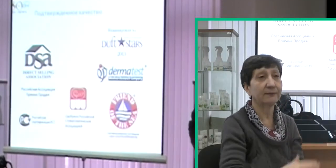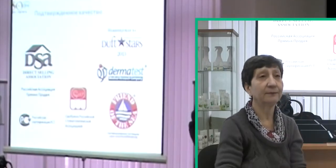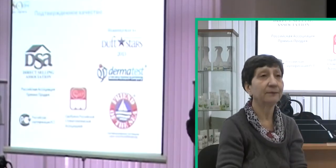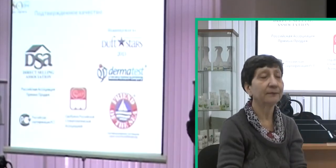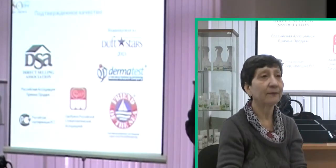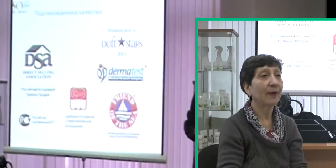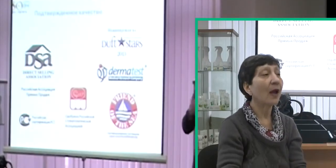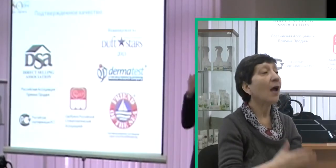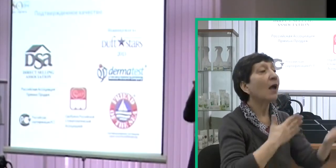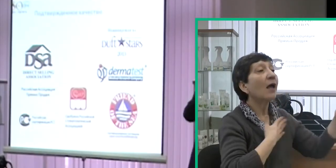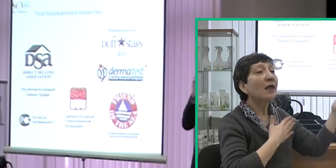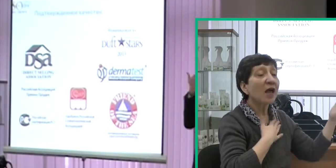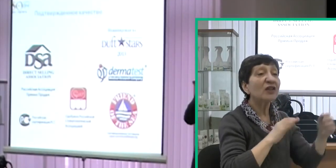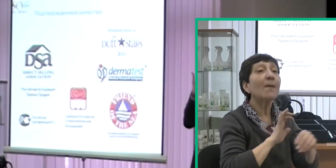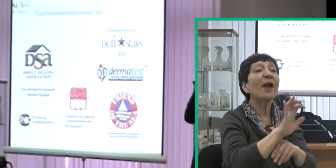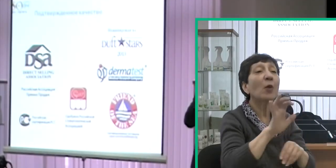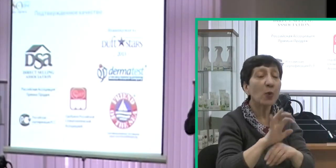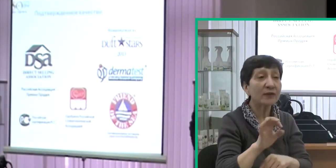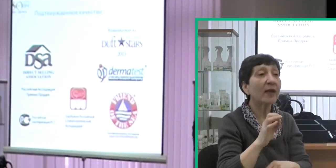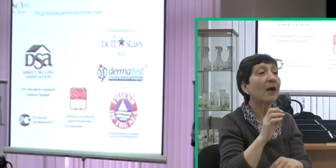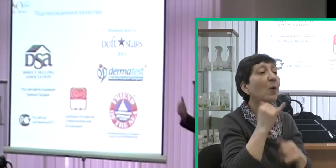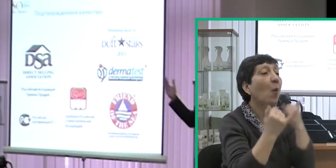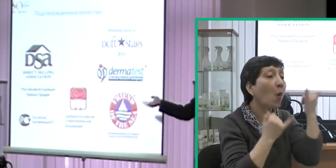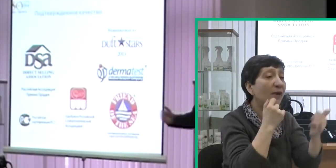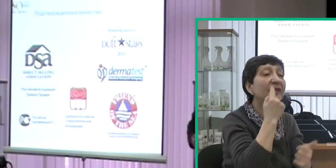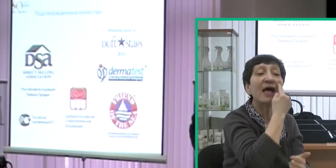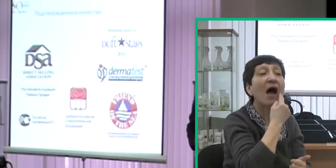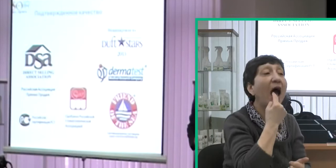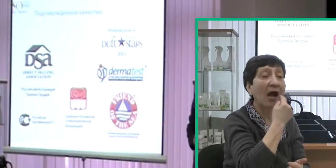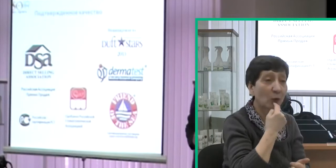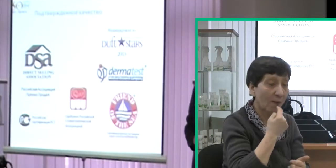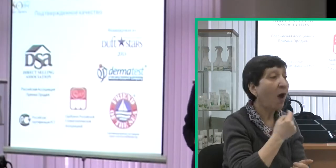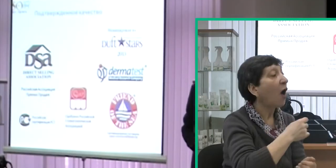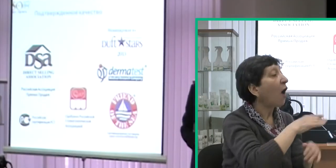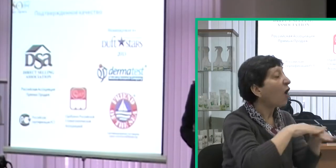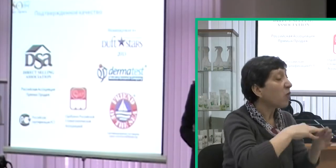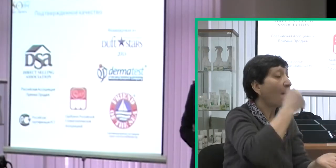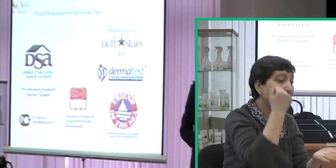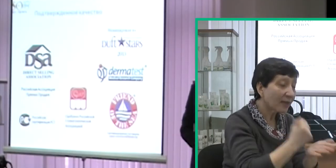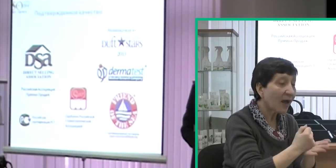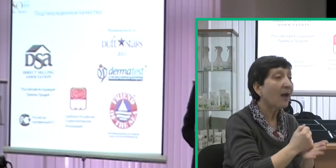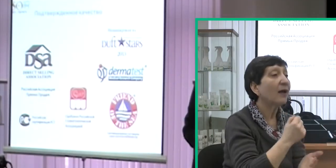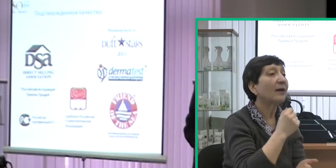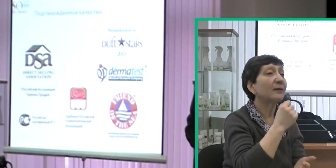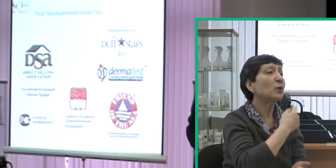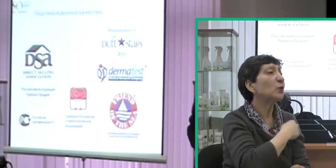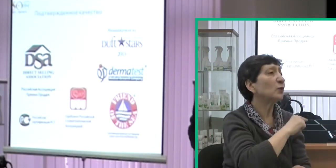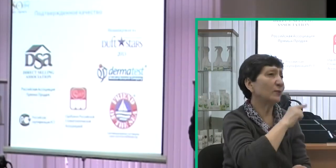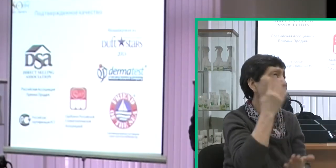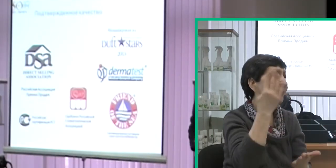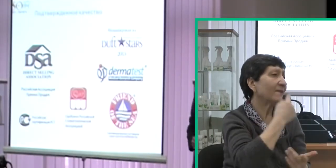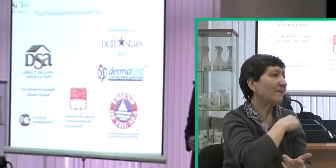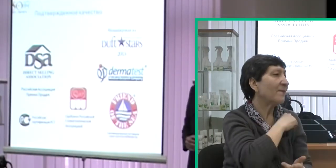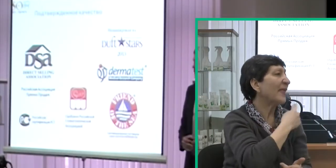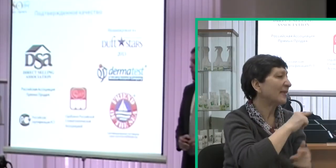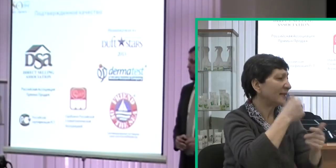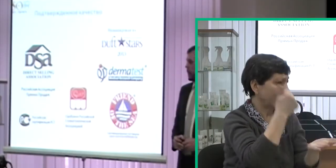Наша продукция для ухода за полостью в дар одобрена стоматологической ассоциацией России. Это наши